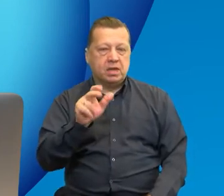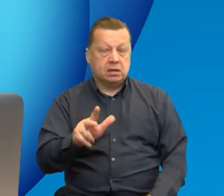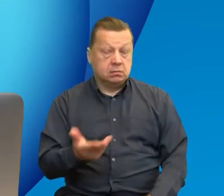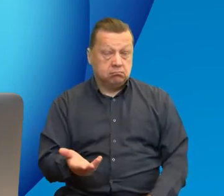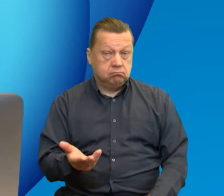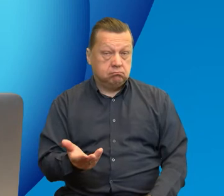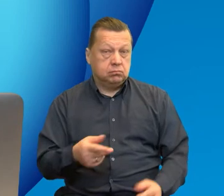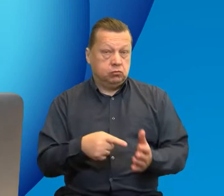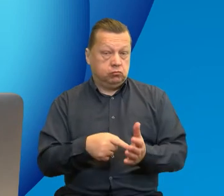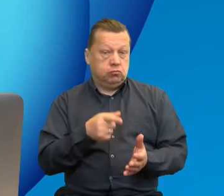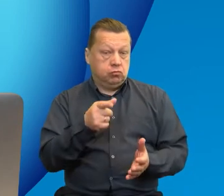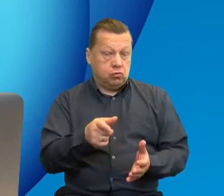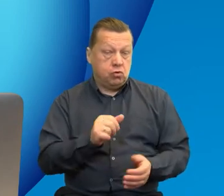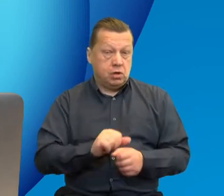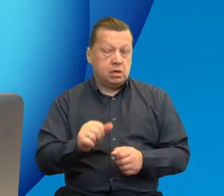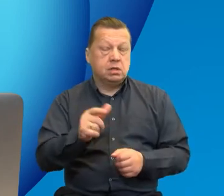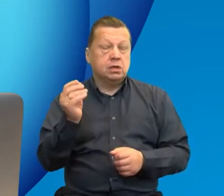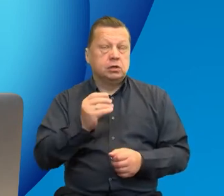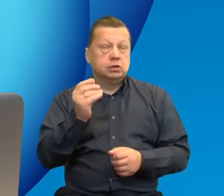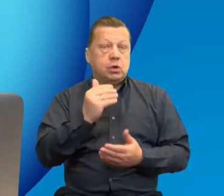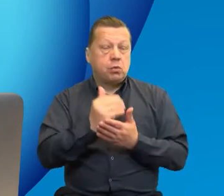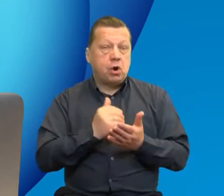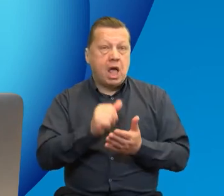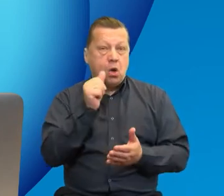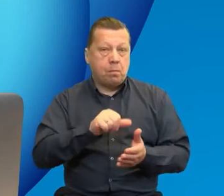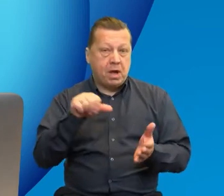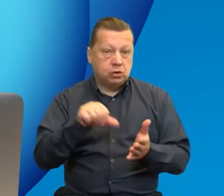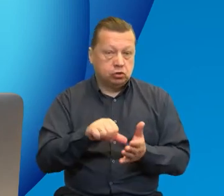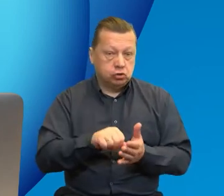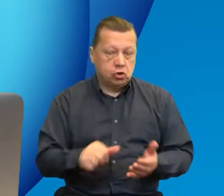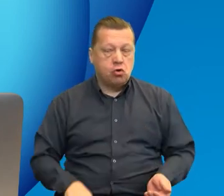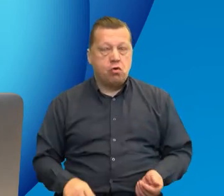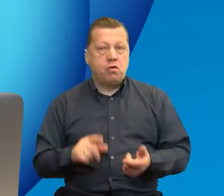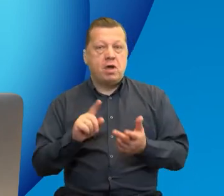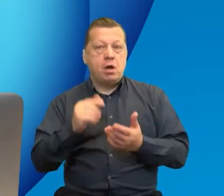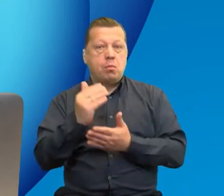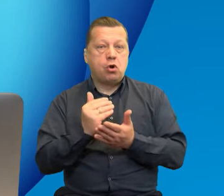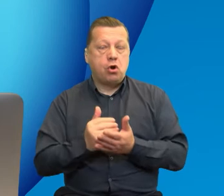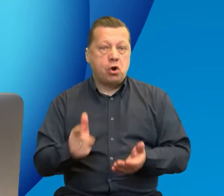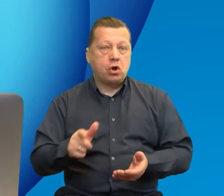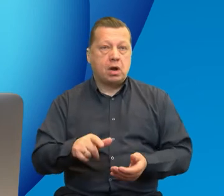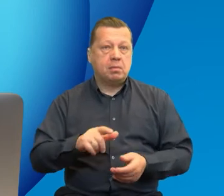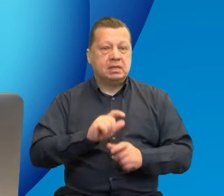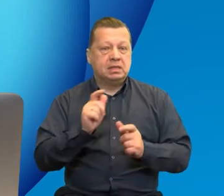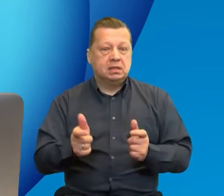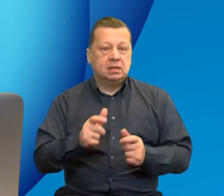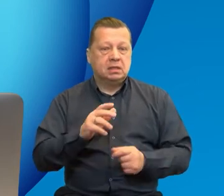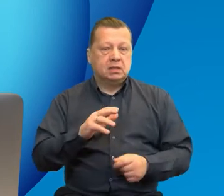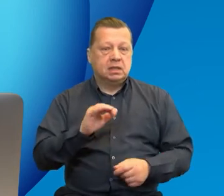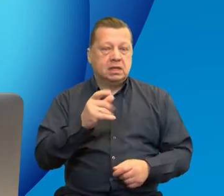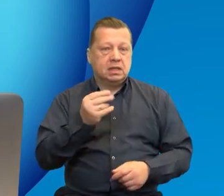To jest program także Europa Środkowa, czy program obejmujący całą Unię Europejską, program